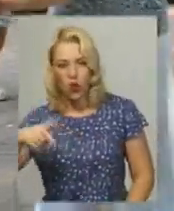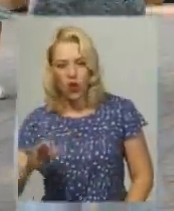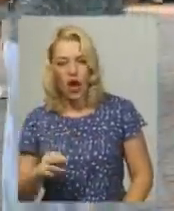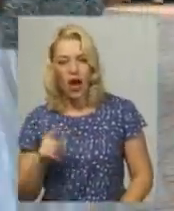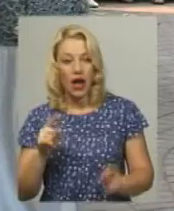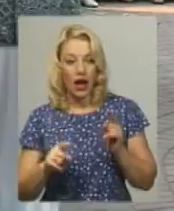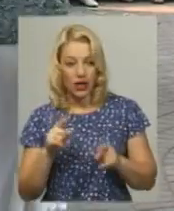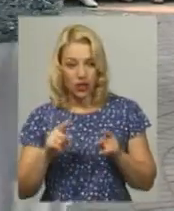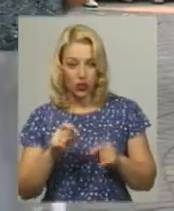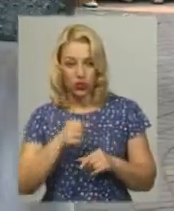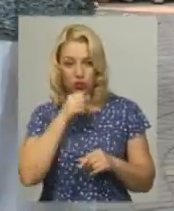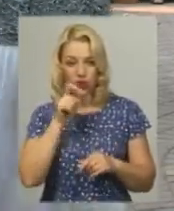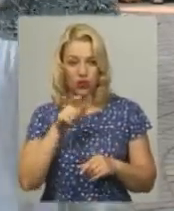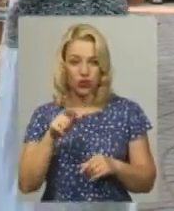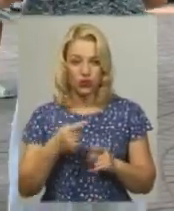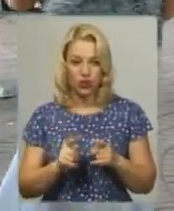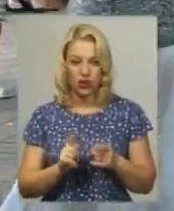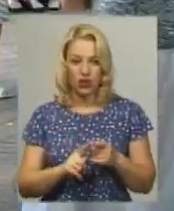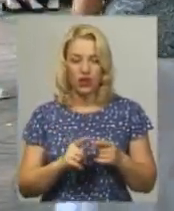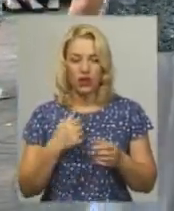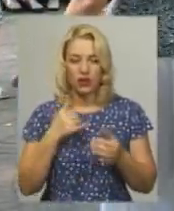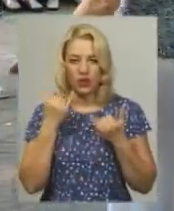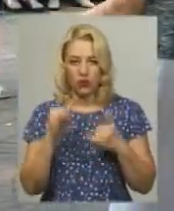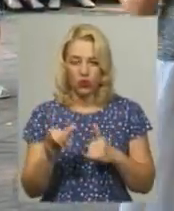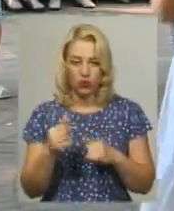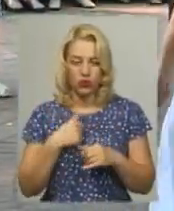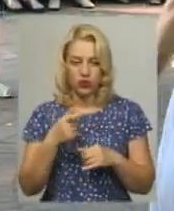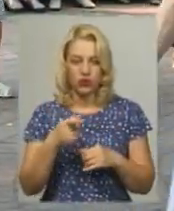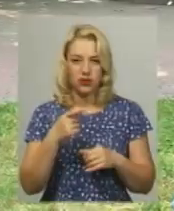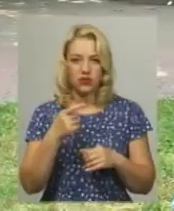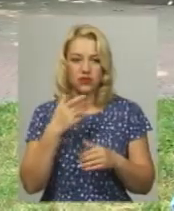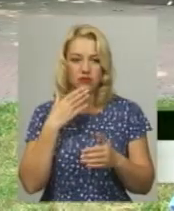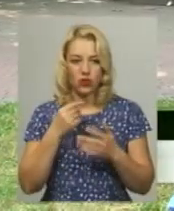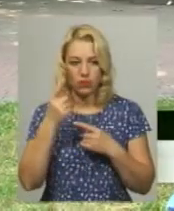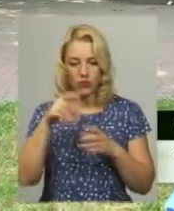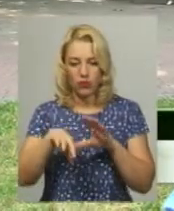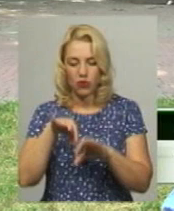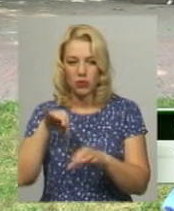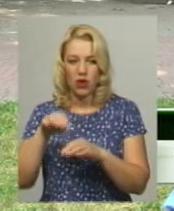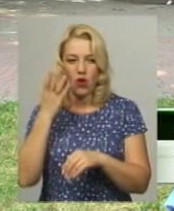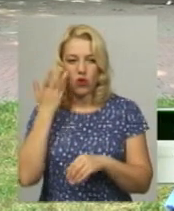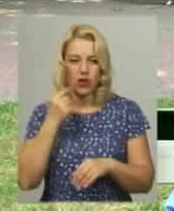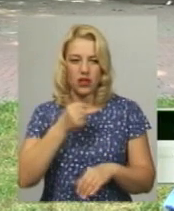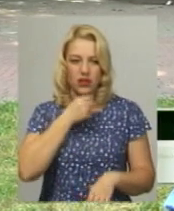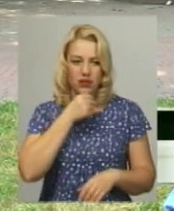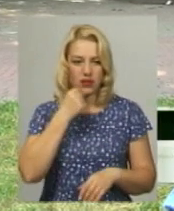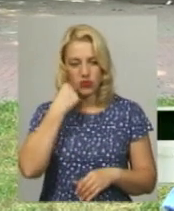літні люди дивують його своїми уподобаннями і здатні змінити стереотип про такий репертуар. Коли бабусі і дідусі